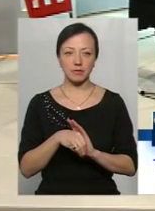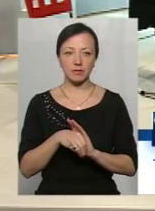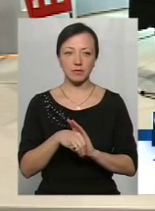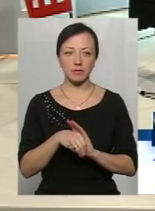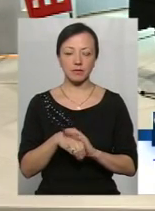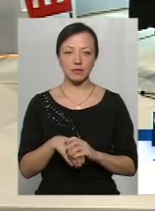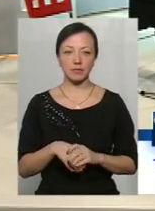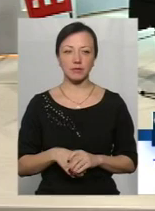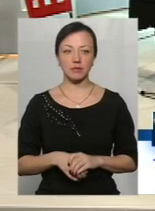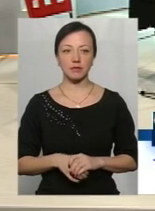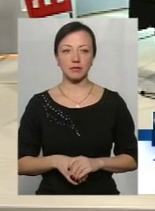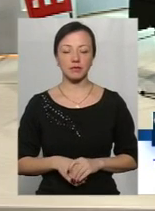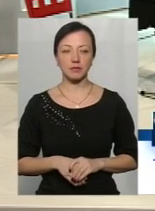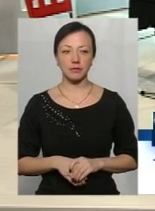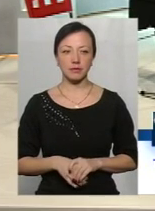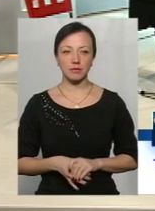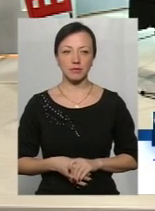кого відносимося? Село Масівці.